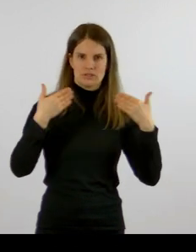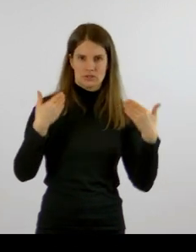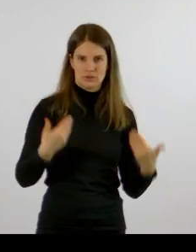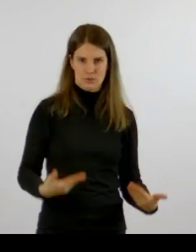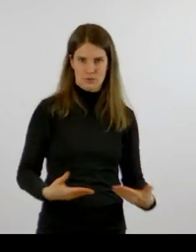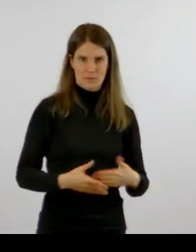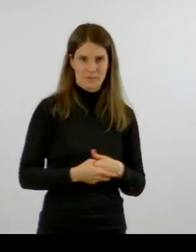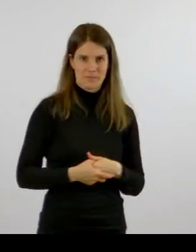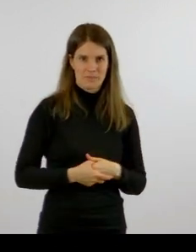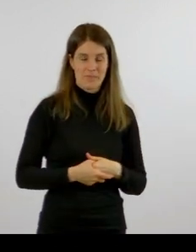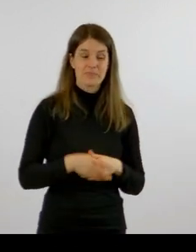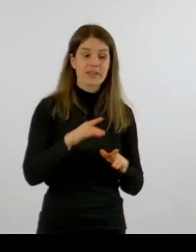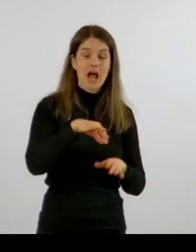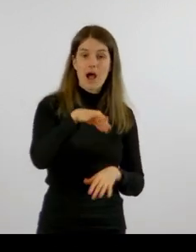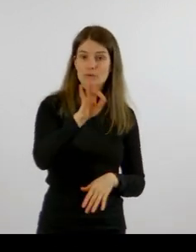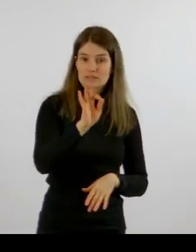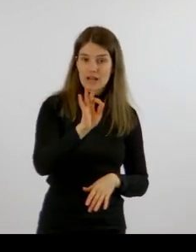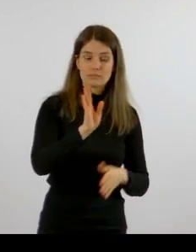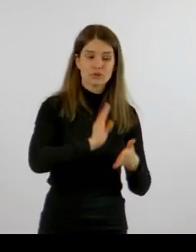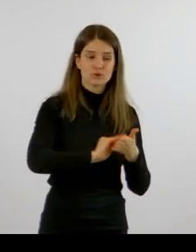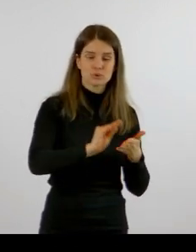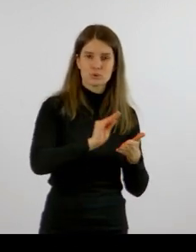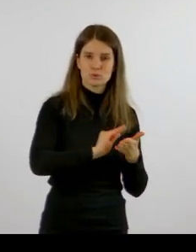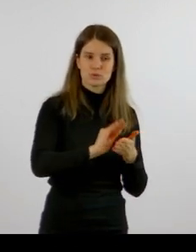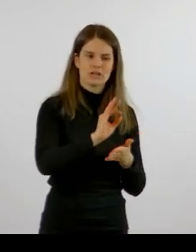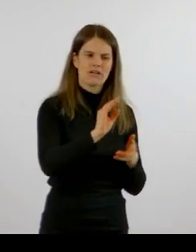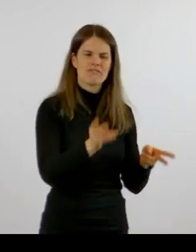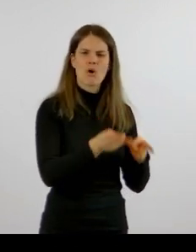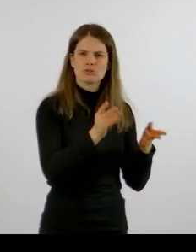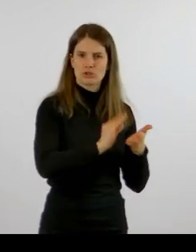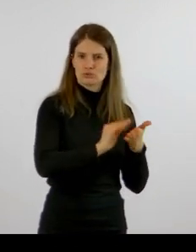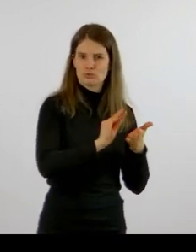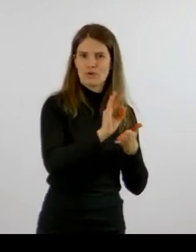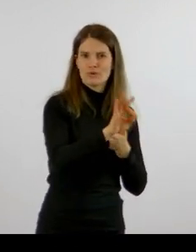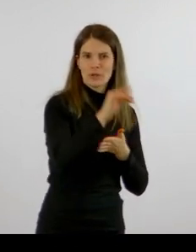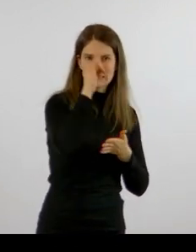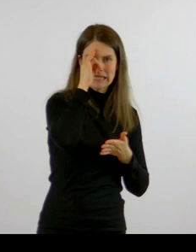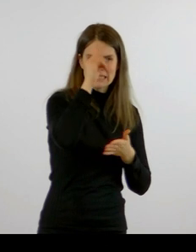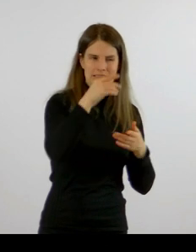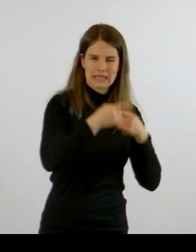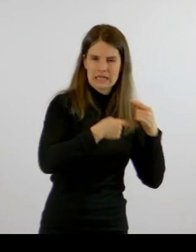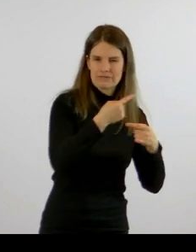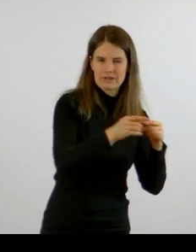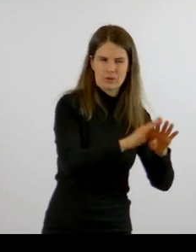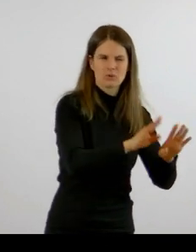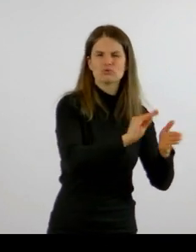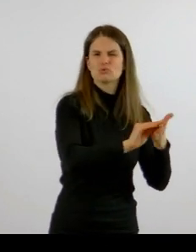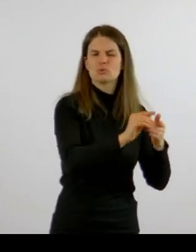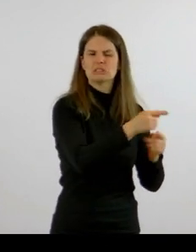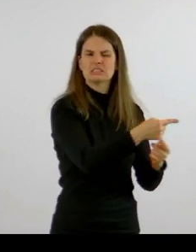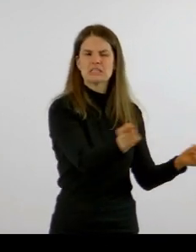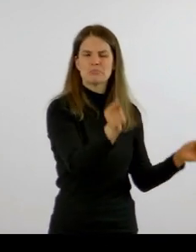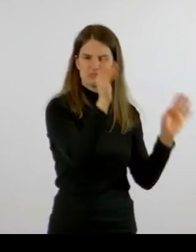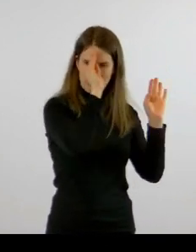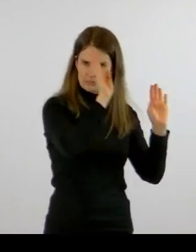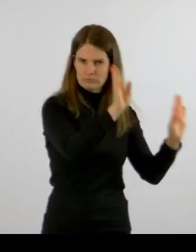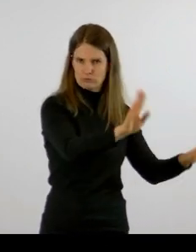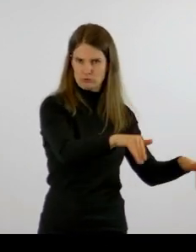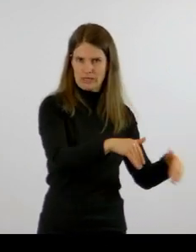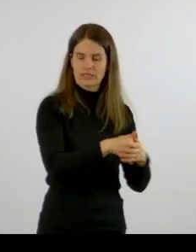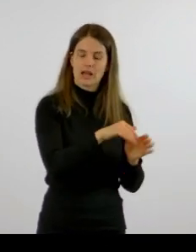Förderschulen für geistige Entwicklung. Das ist dort an den Schulen bekannt. Darauf gehe ich jetzt nicht näher ein.